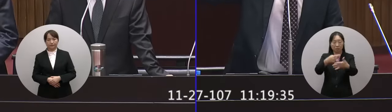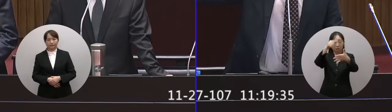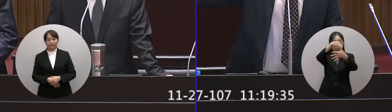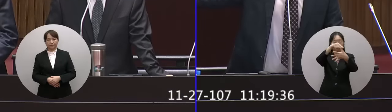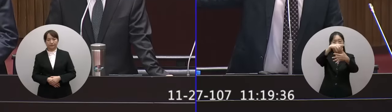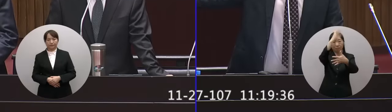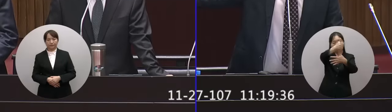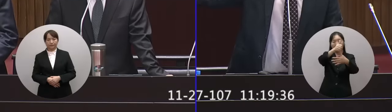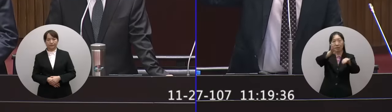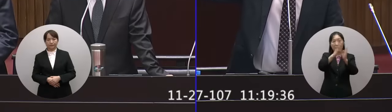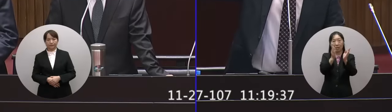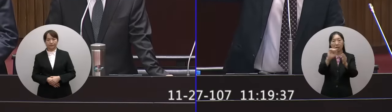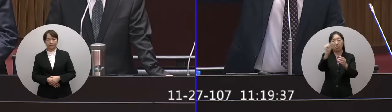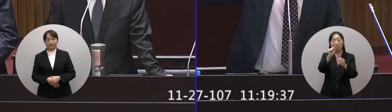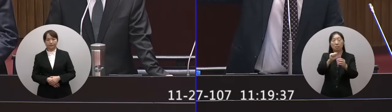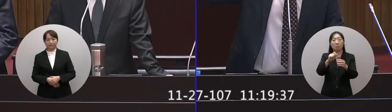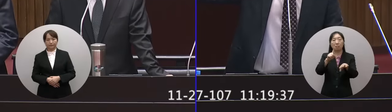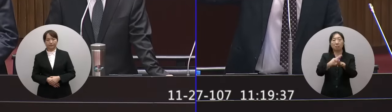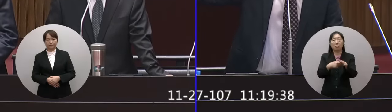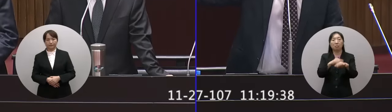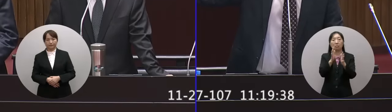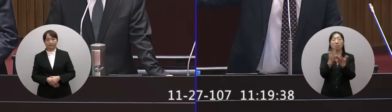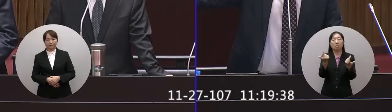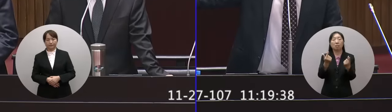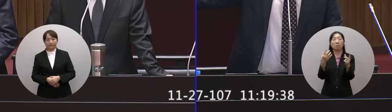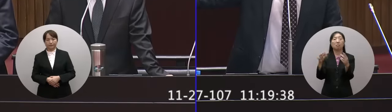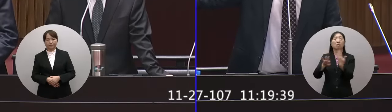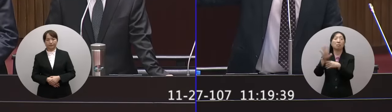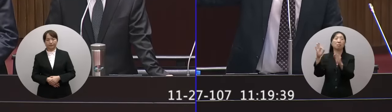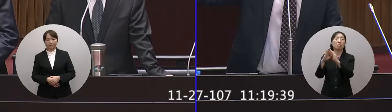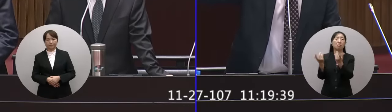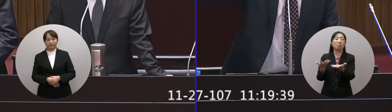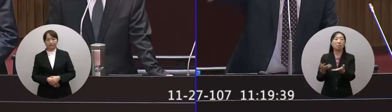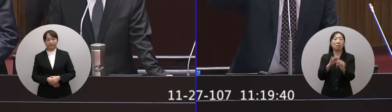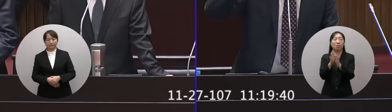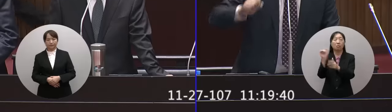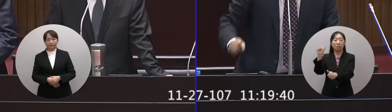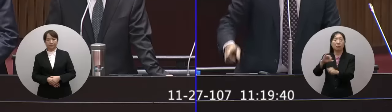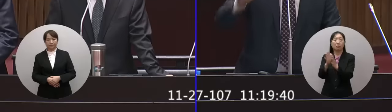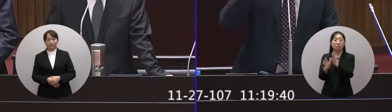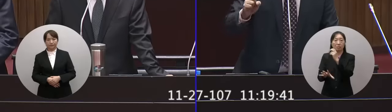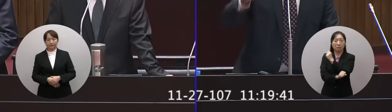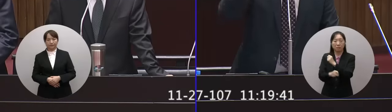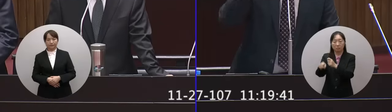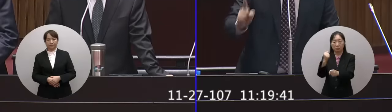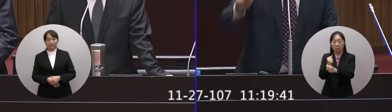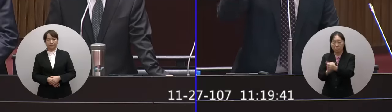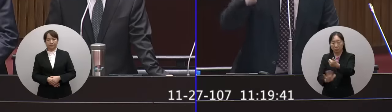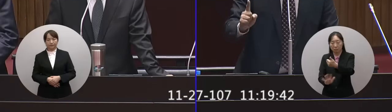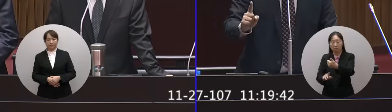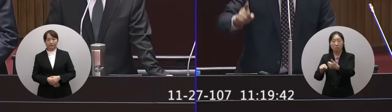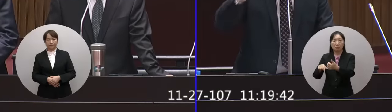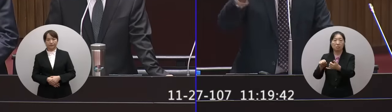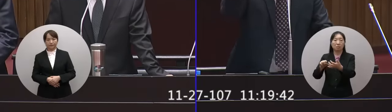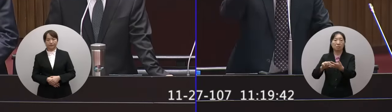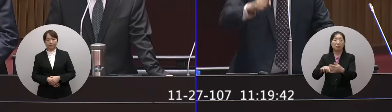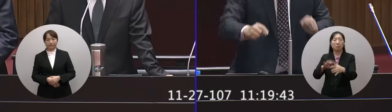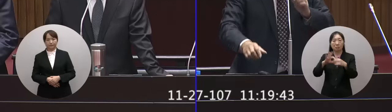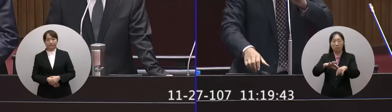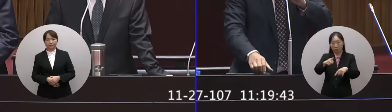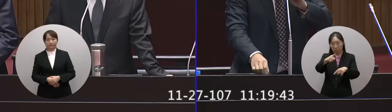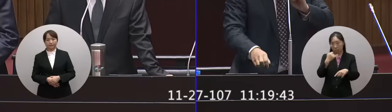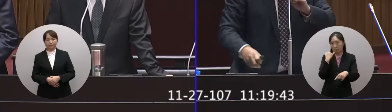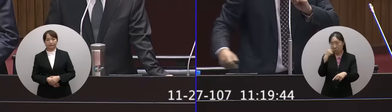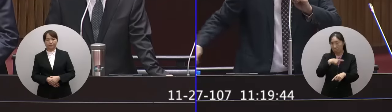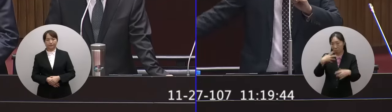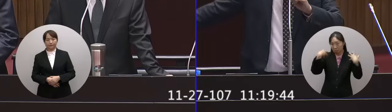像上一次聽附列雷建銀行的案子一樣被究責的都是基層究責從上而下院長你